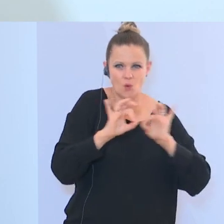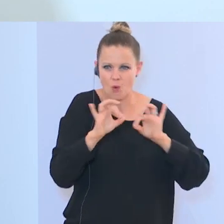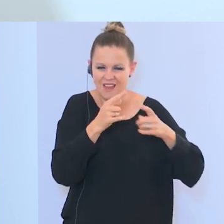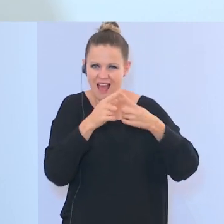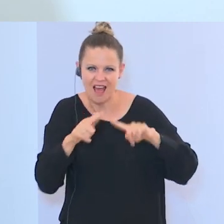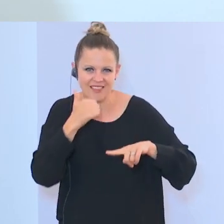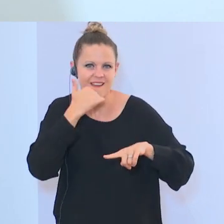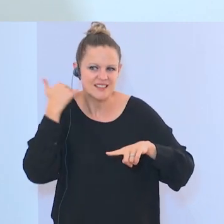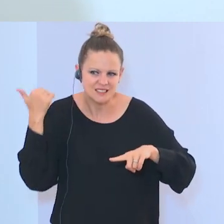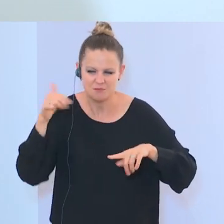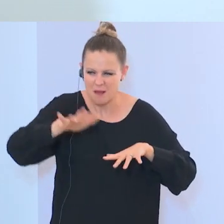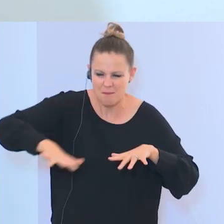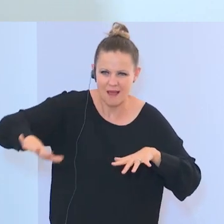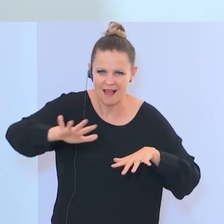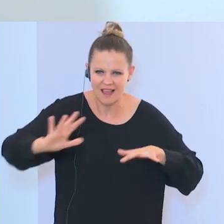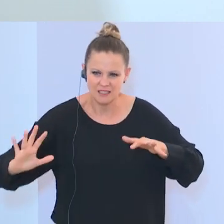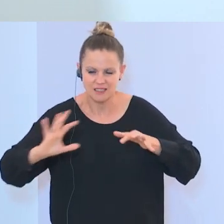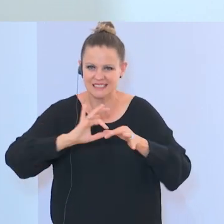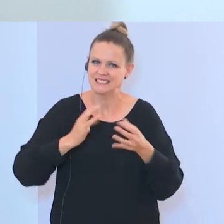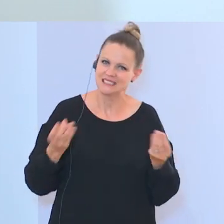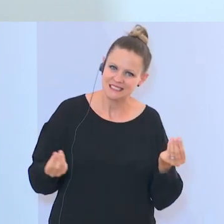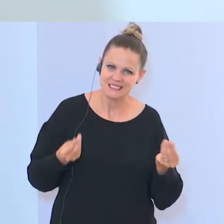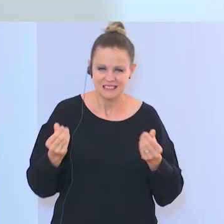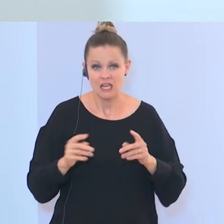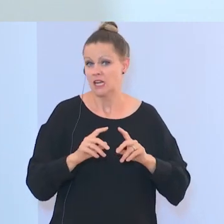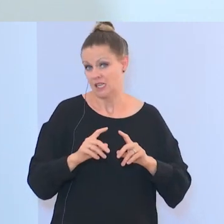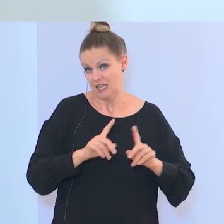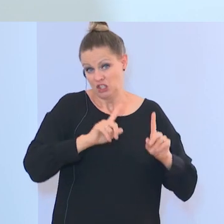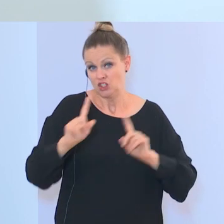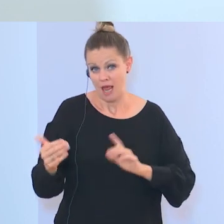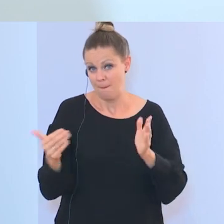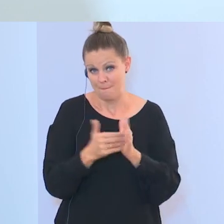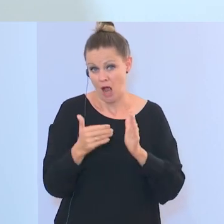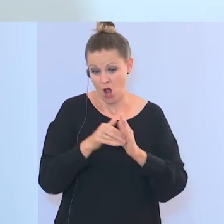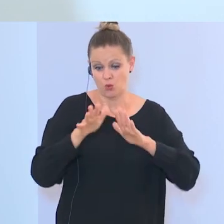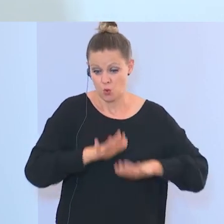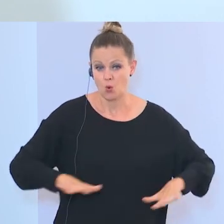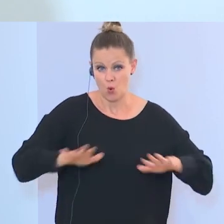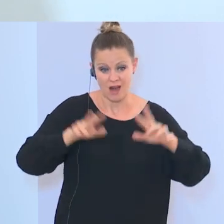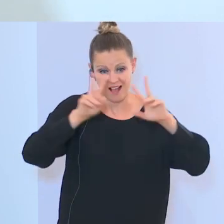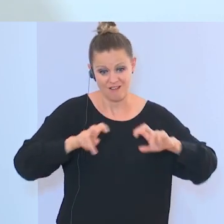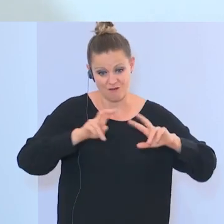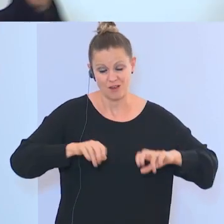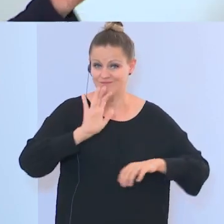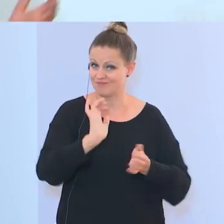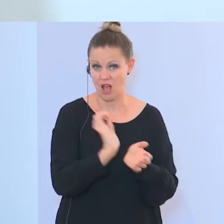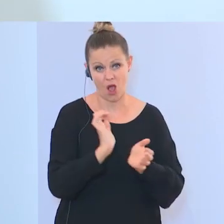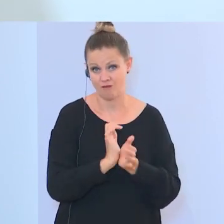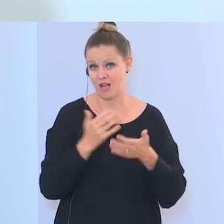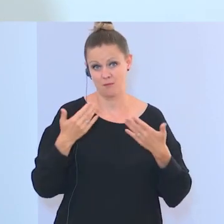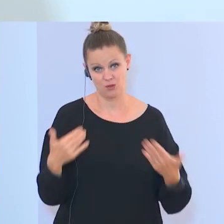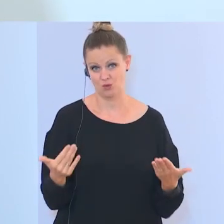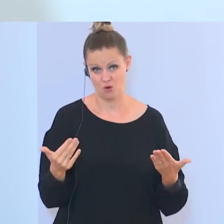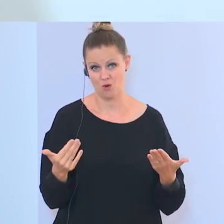Extremismusfeldern. Das klingt jetzt vielleicht wenig reißerisch, aber die Stelle muss auch Grundlagenforschung machen. Das ist die Aufgabe der Stelle. Es gibt hier